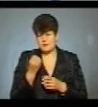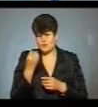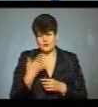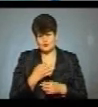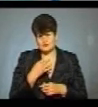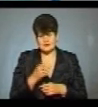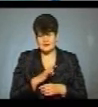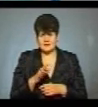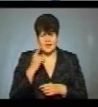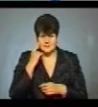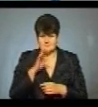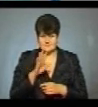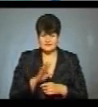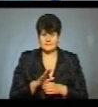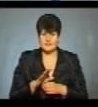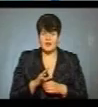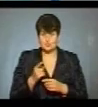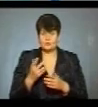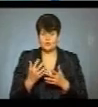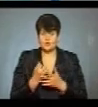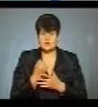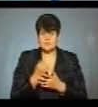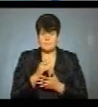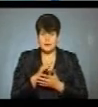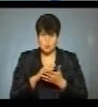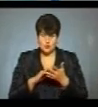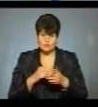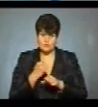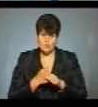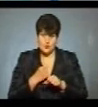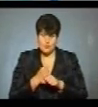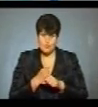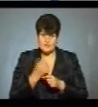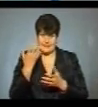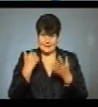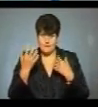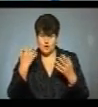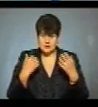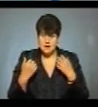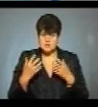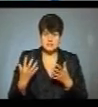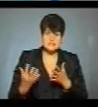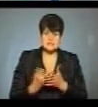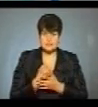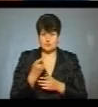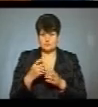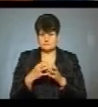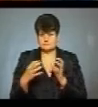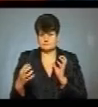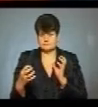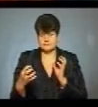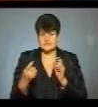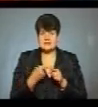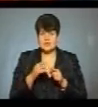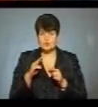сказав, я не ожидав цього. А тут, виходить, ми продовжуємо свою роботу, демонтаж далі. І знаходимо тут такий пергамент. Ми цей